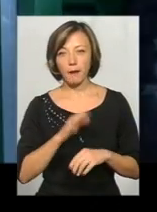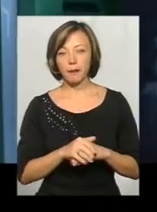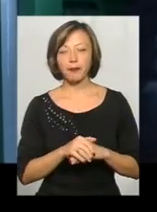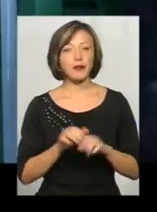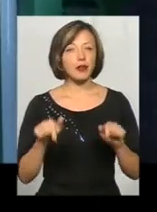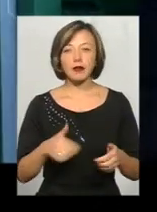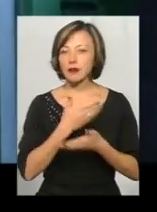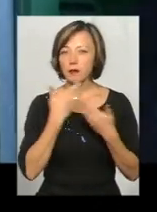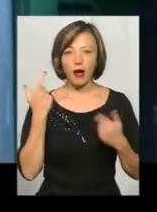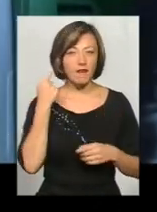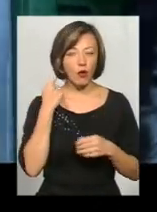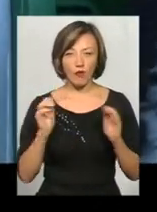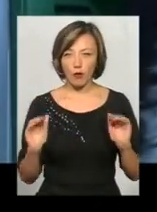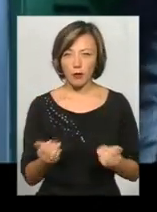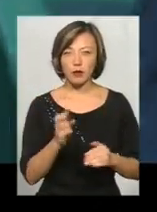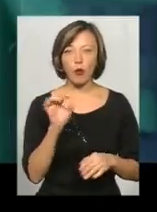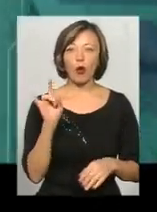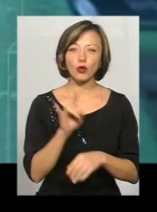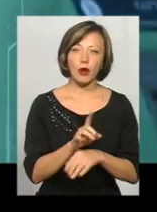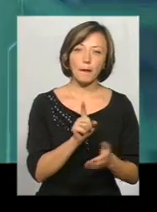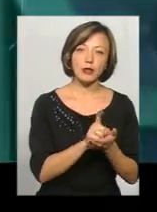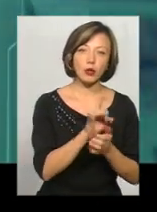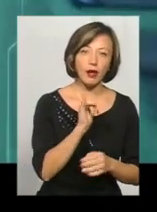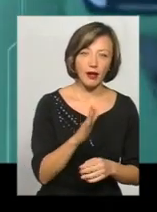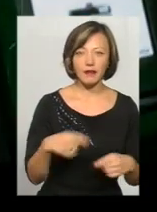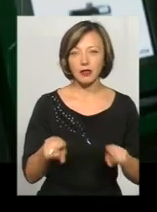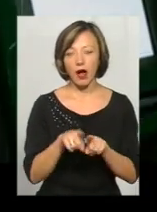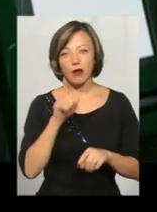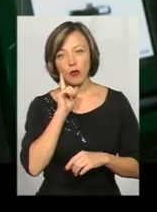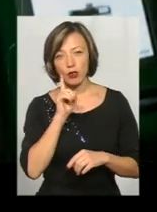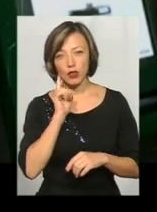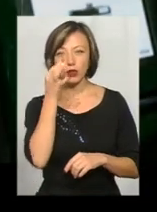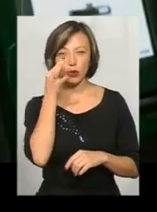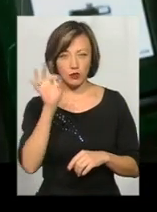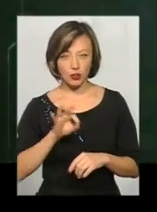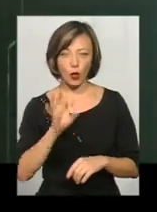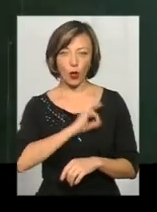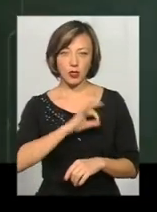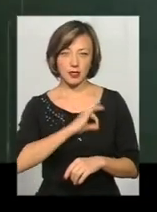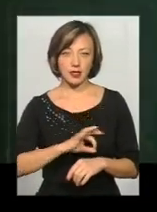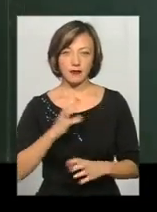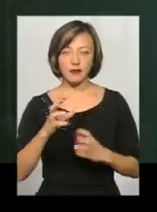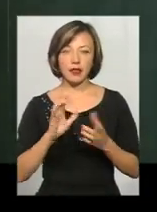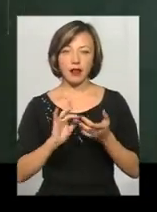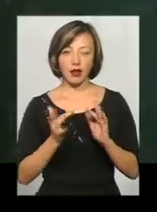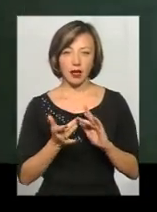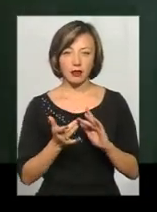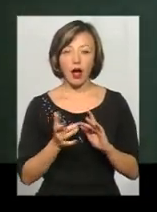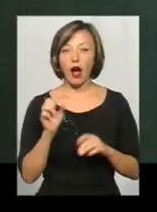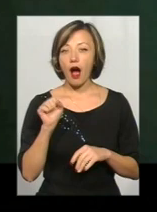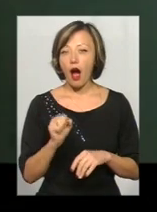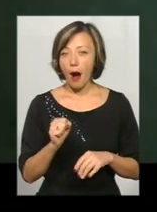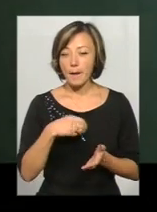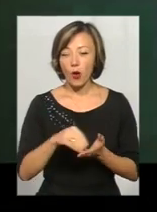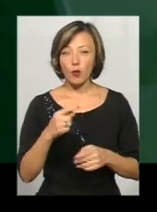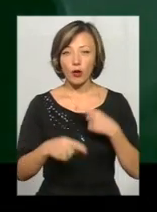Тут немає вікових обмежень, бо дурять як пенсіонерів, так і молодих, досвідчених користувачів всесвітньої мережі. А покупка